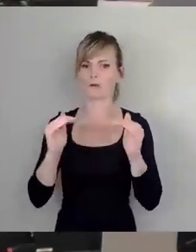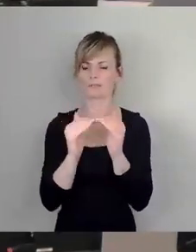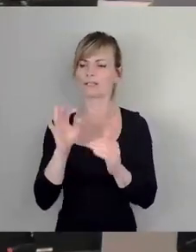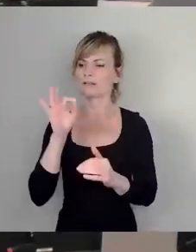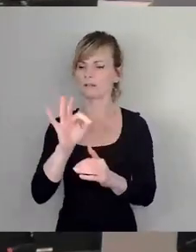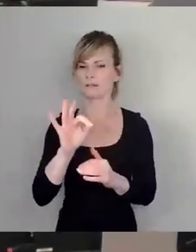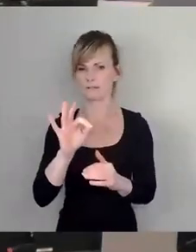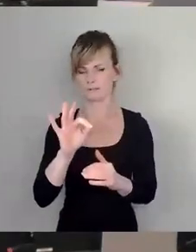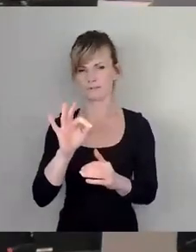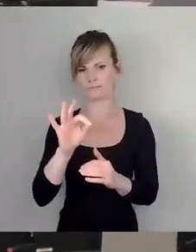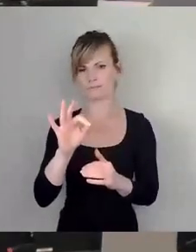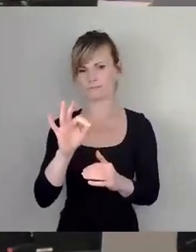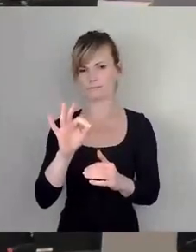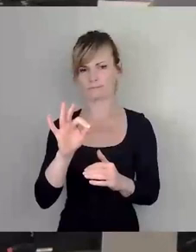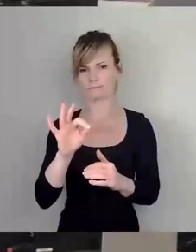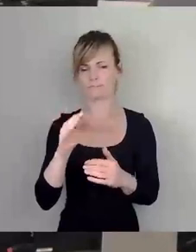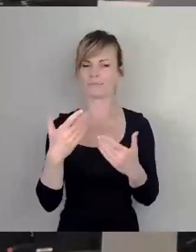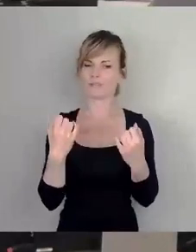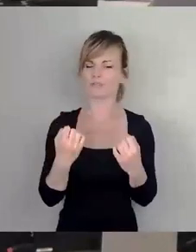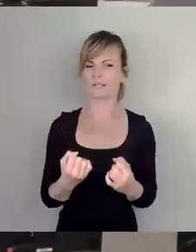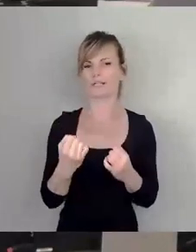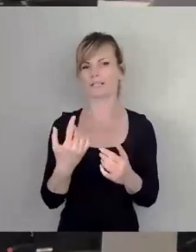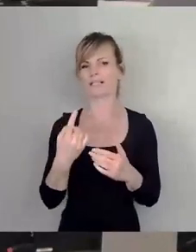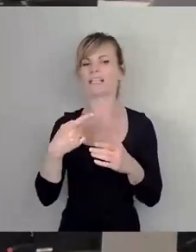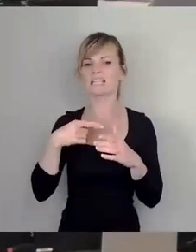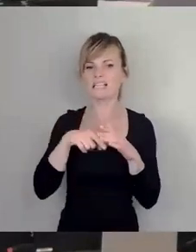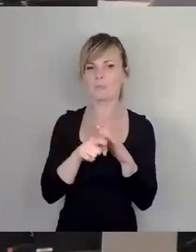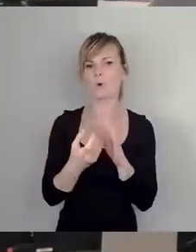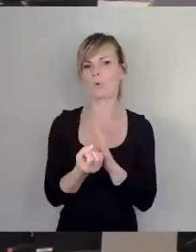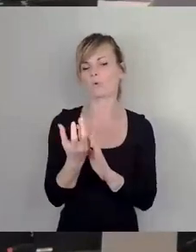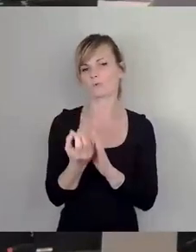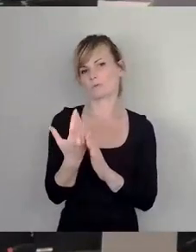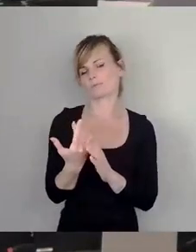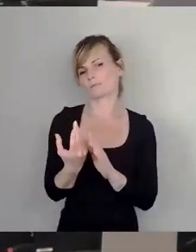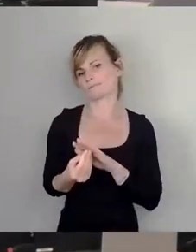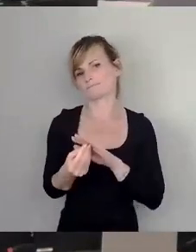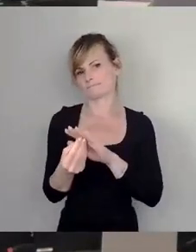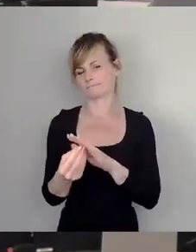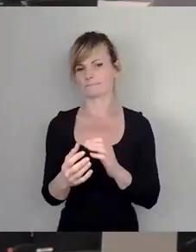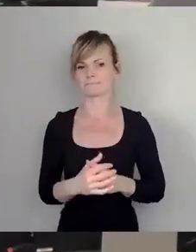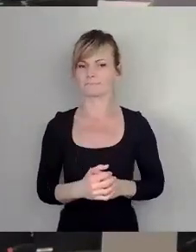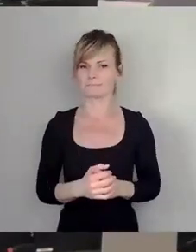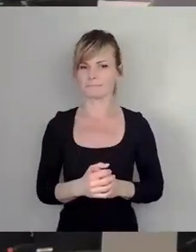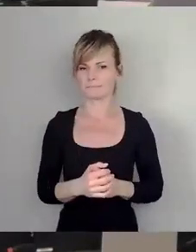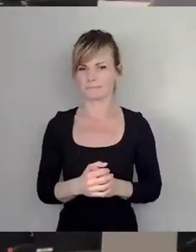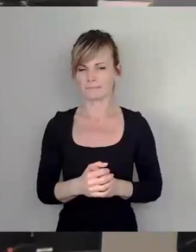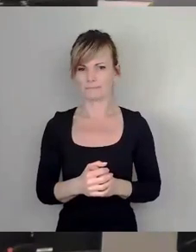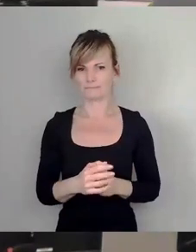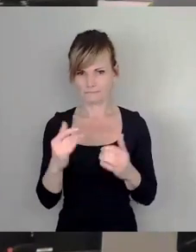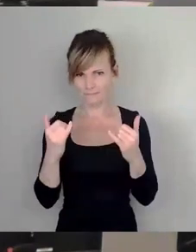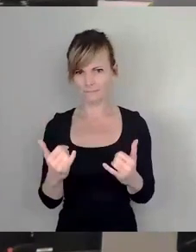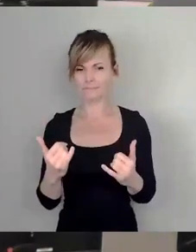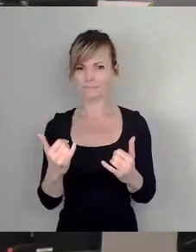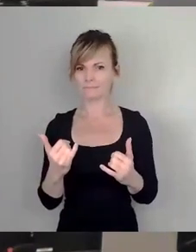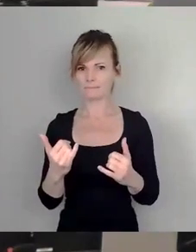sehr starke Subkultur zu machen. Ich finde das eigentlich sogar zum jetzigen Zeitpunkt ganz besonders